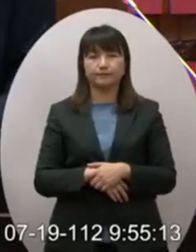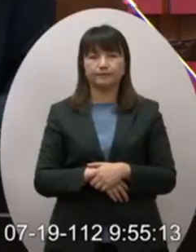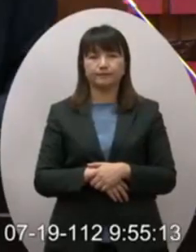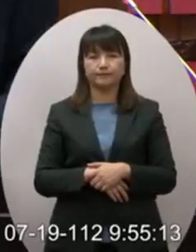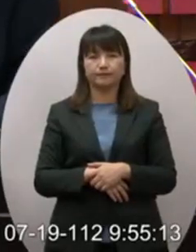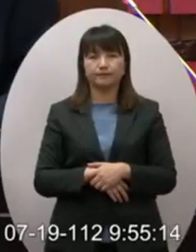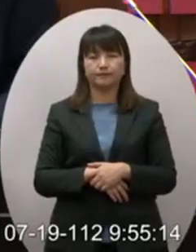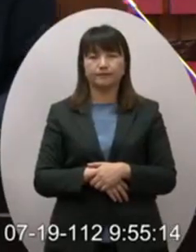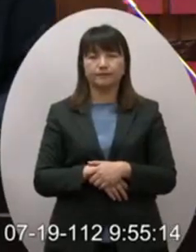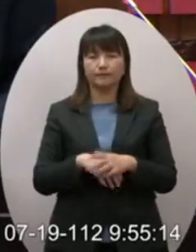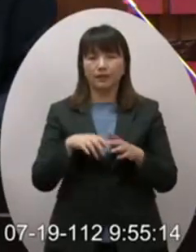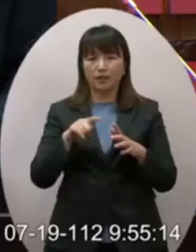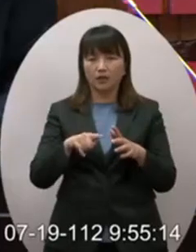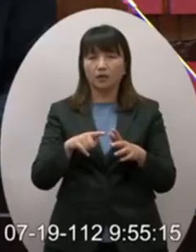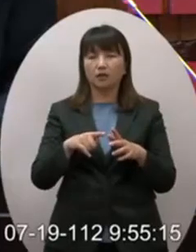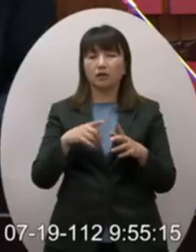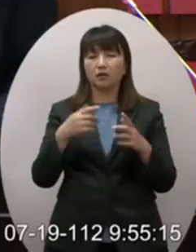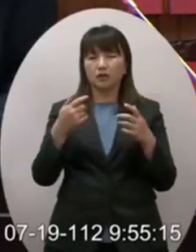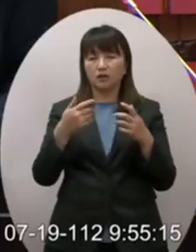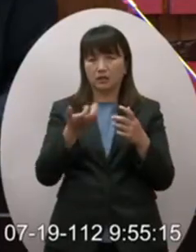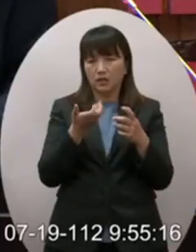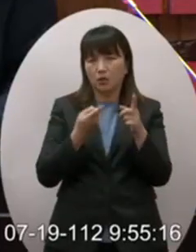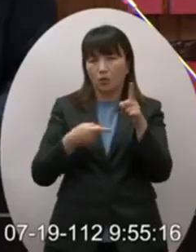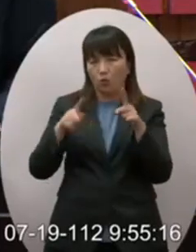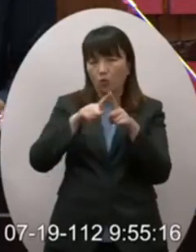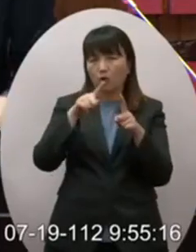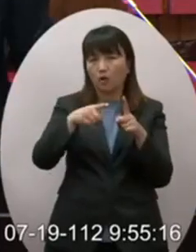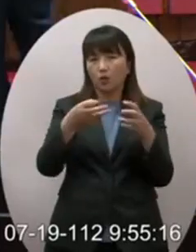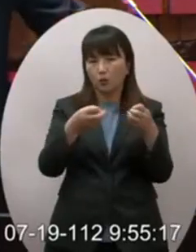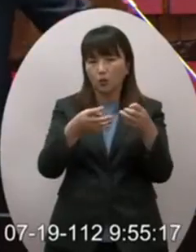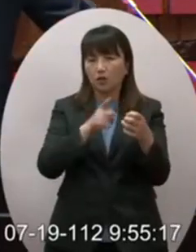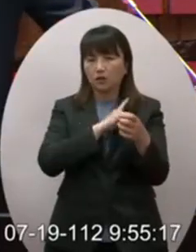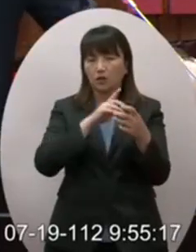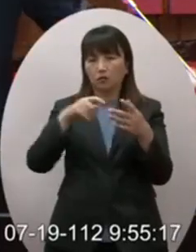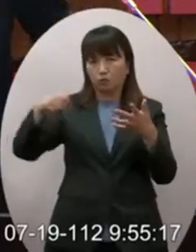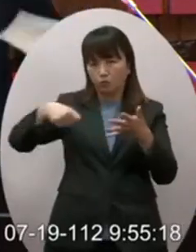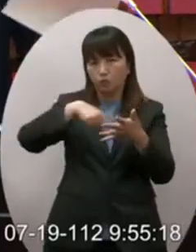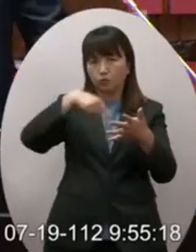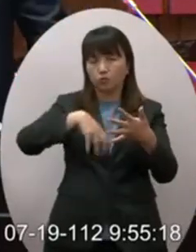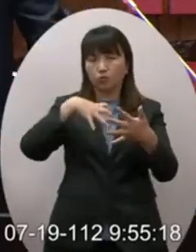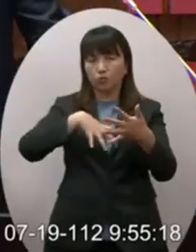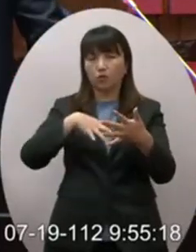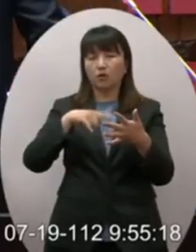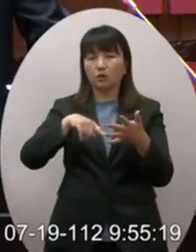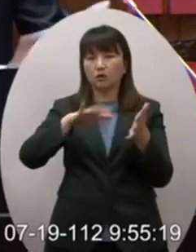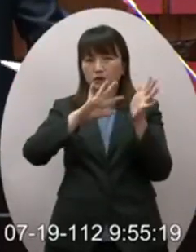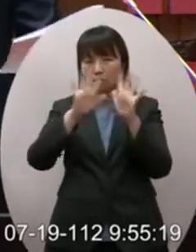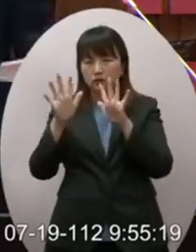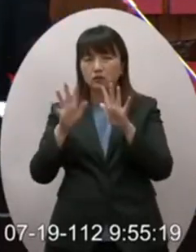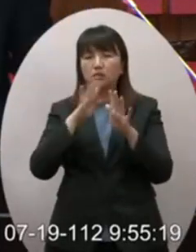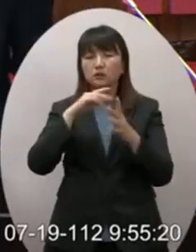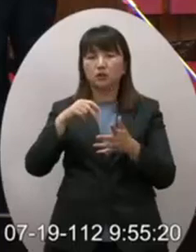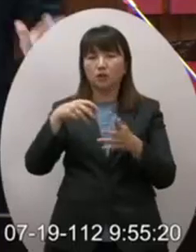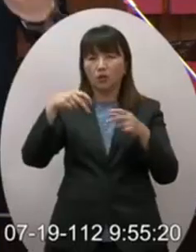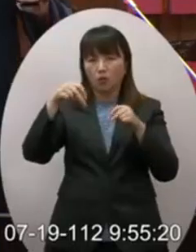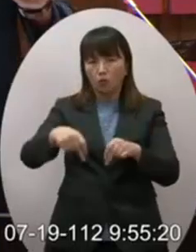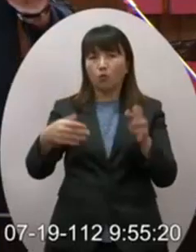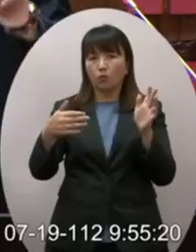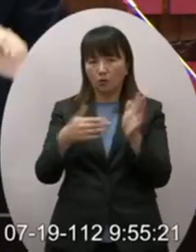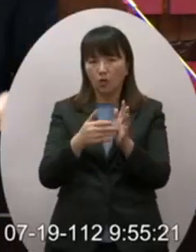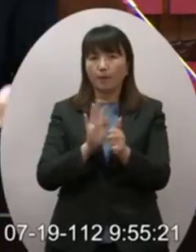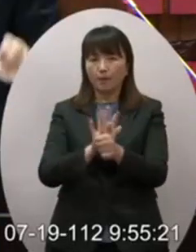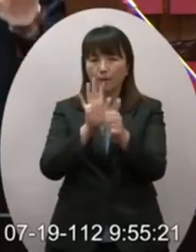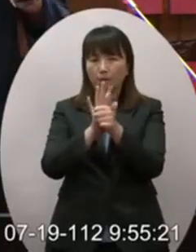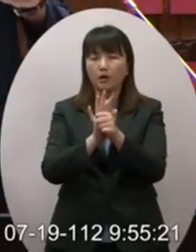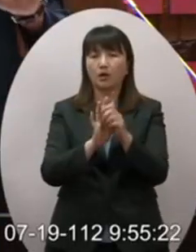到現在為止所以這個打回到你剛剛講的你們自己的報告裡面說這樣子的倡議簽完了之後有助於